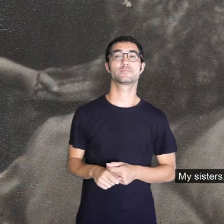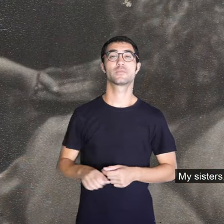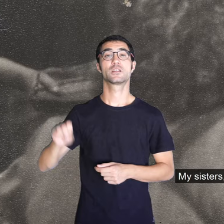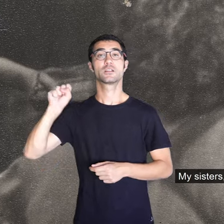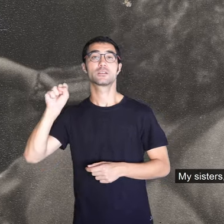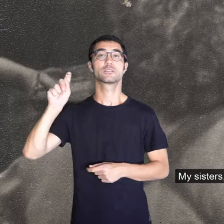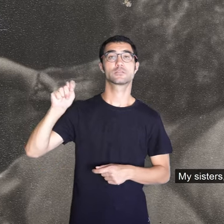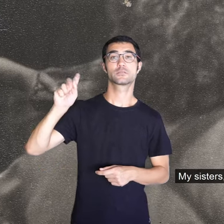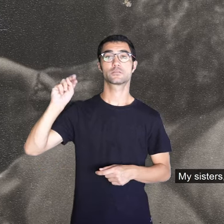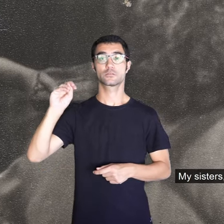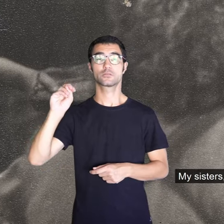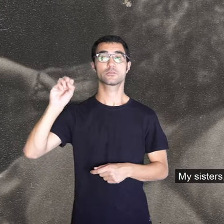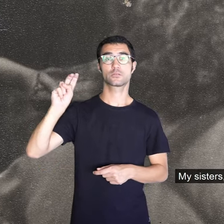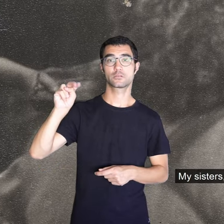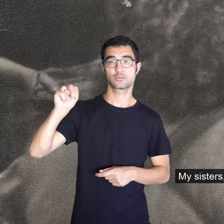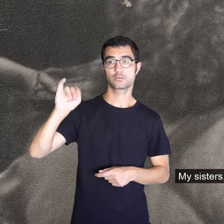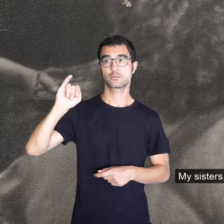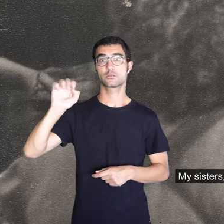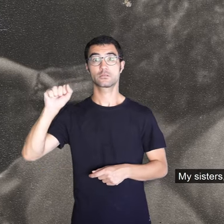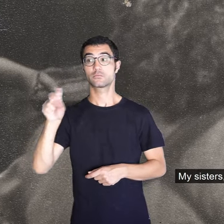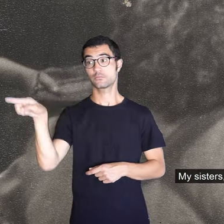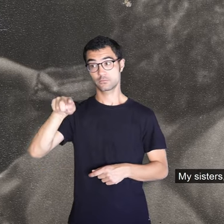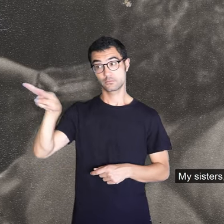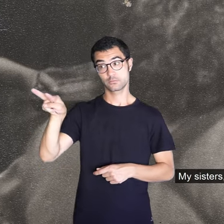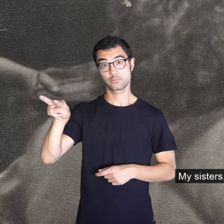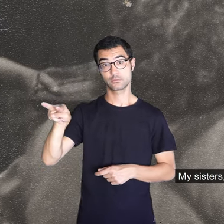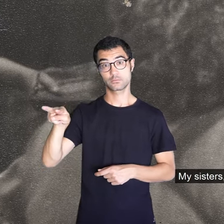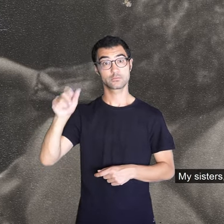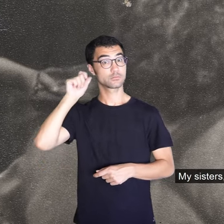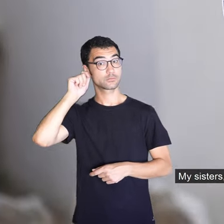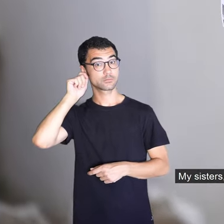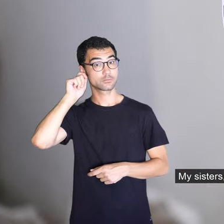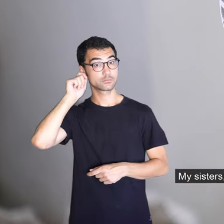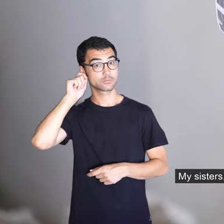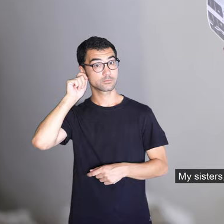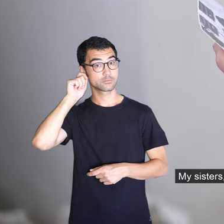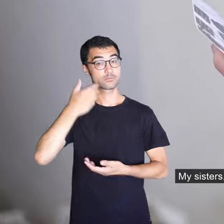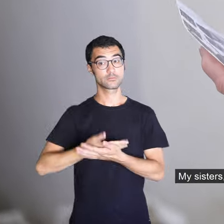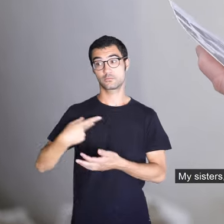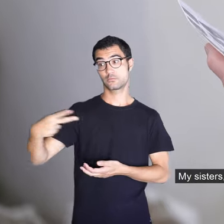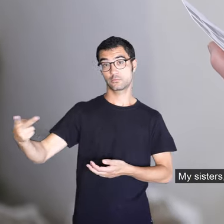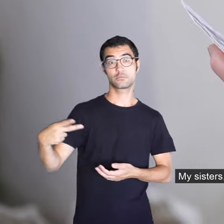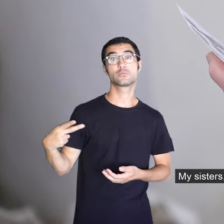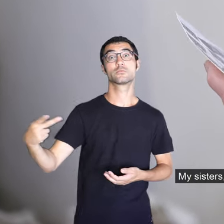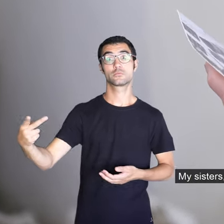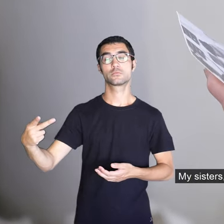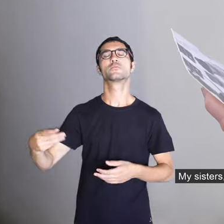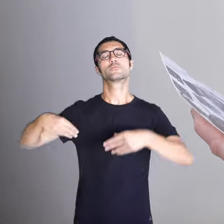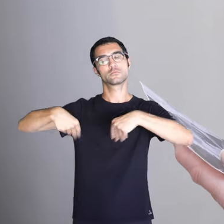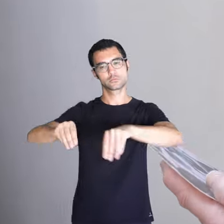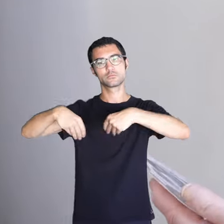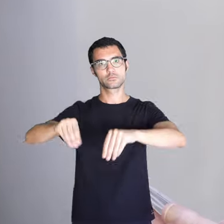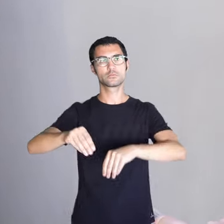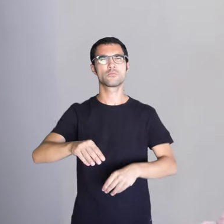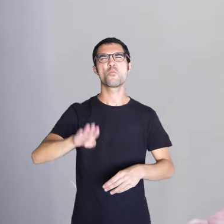els peix per aquesta barca de bau. Que no tenien venedores,